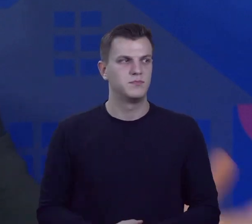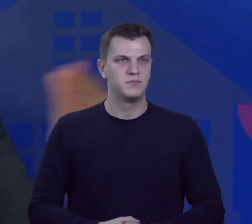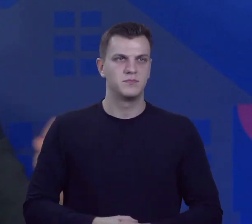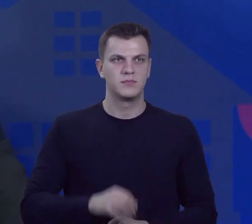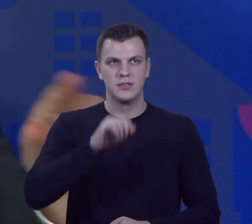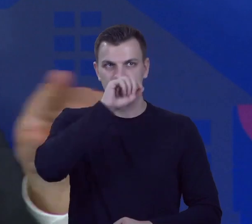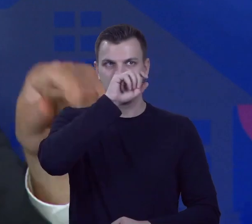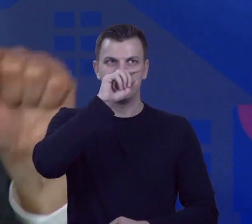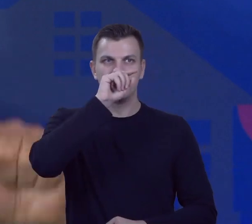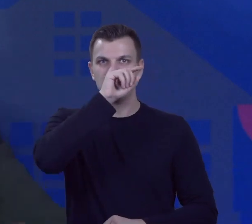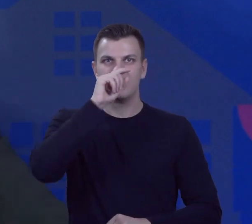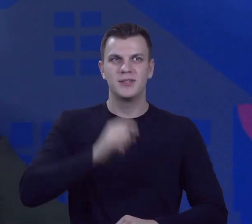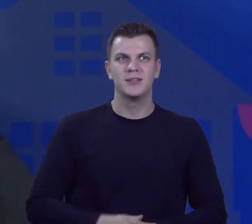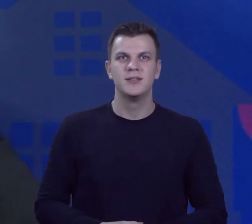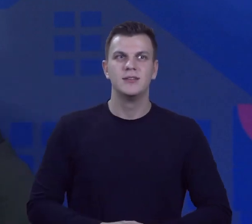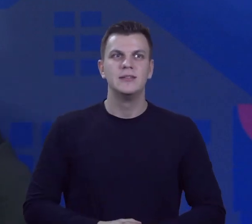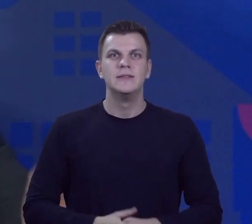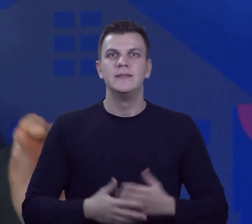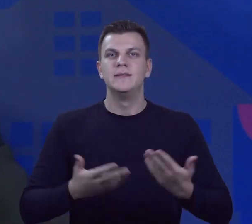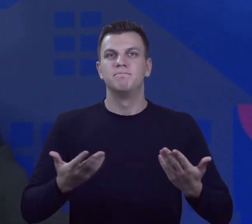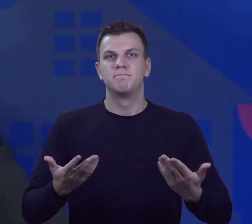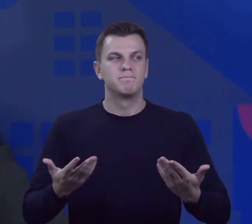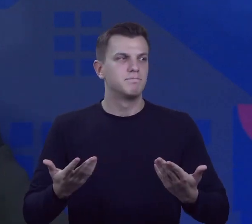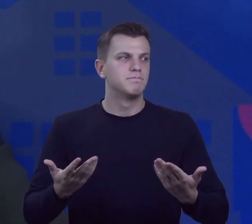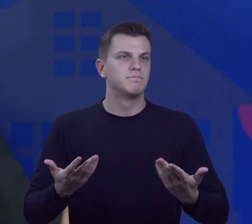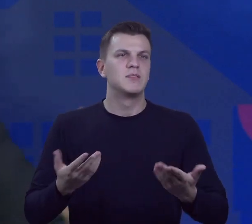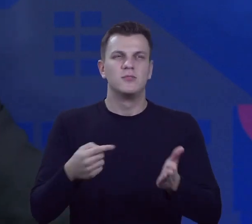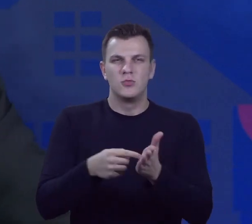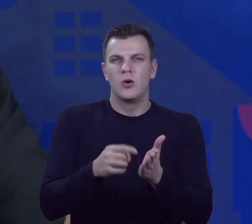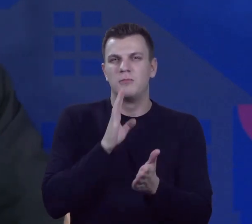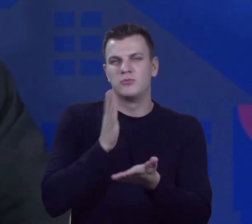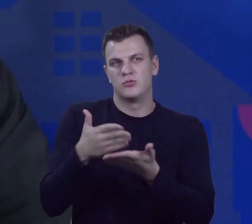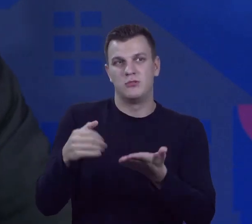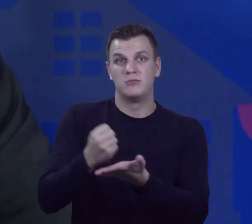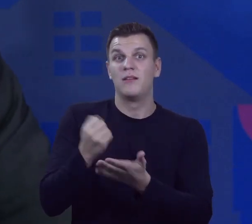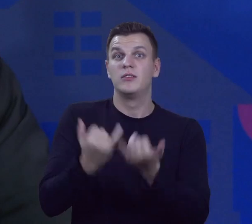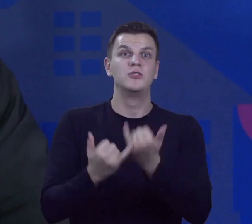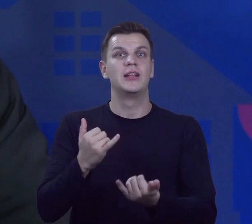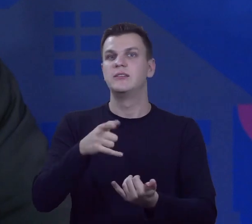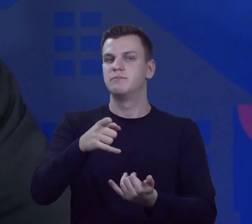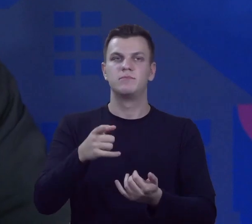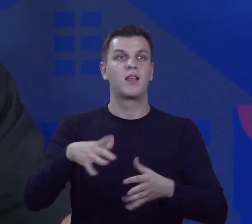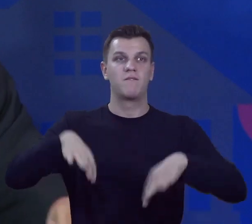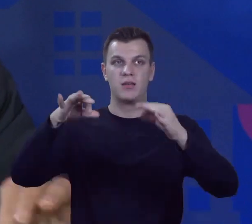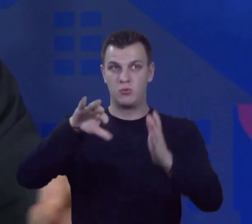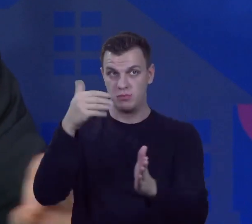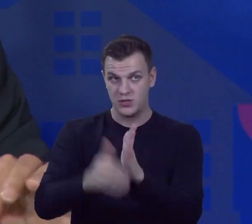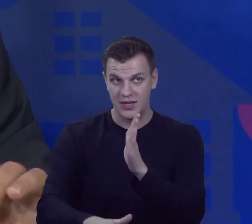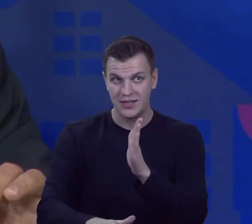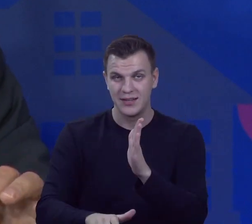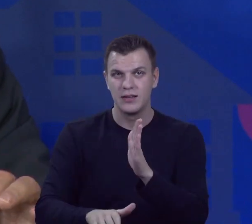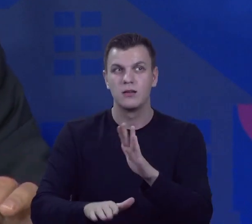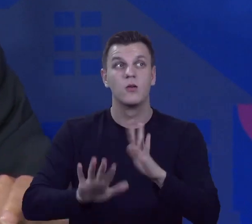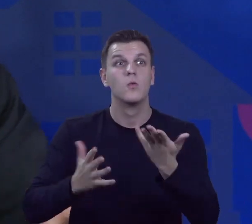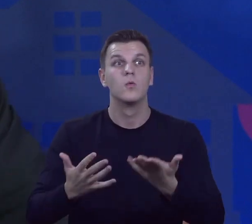możliwości. I tu też jest taki jeden element, proszę Państwa. Tak naprawdę, jak przegrywasz wybory, to tak jak mówię, to telefon